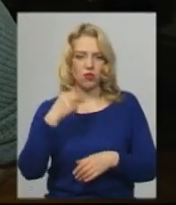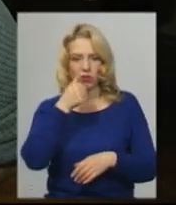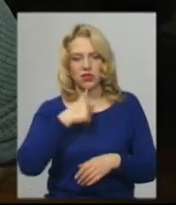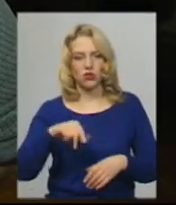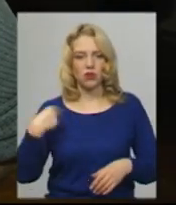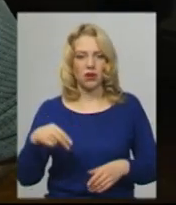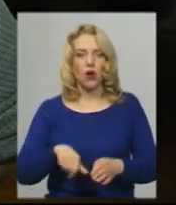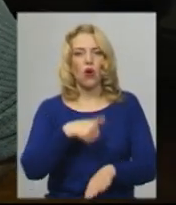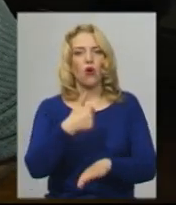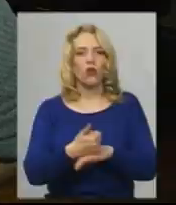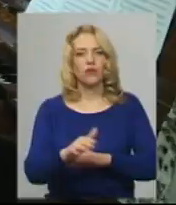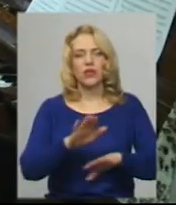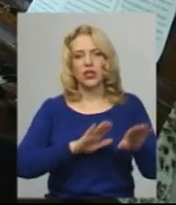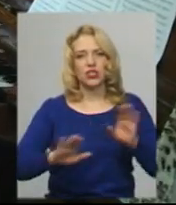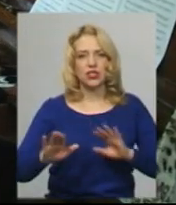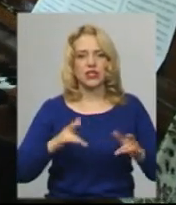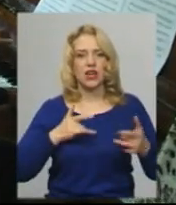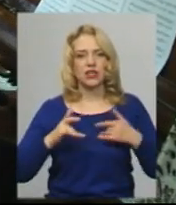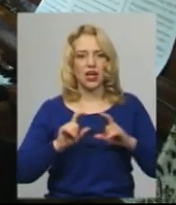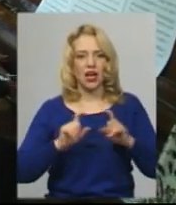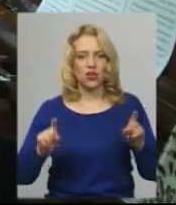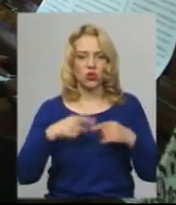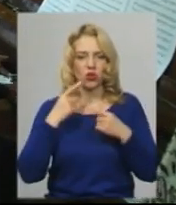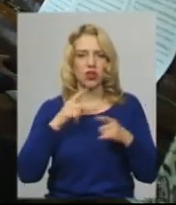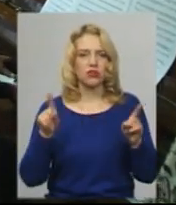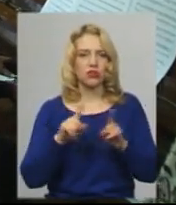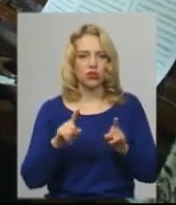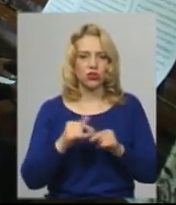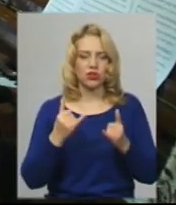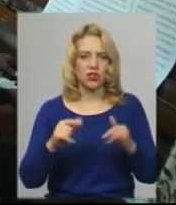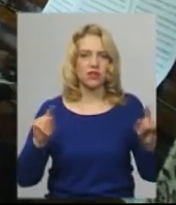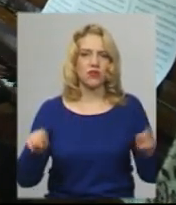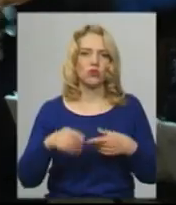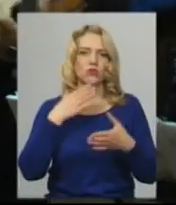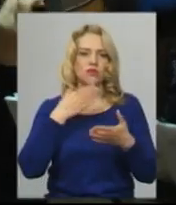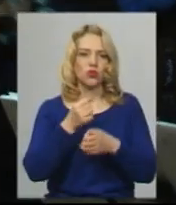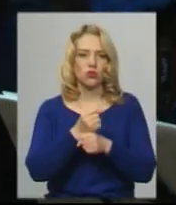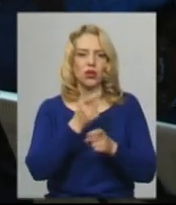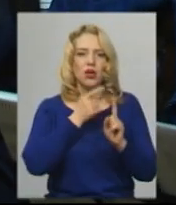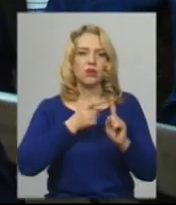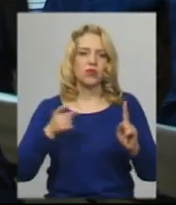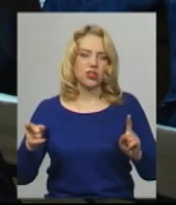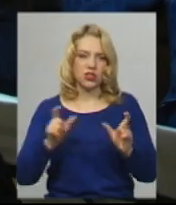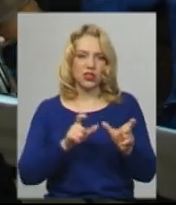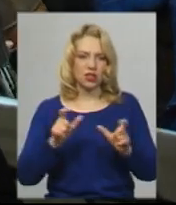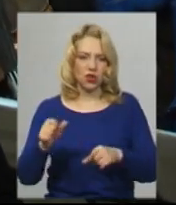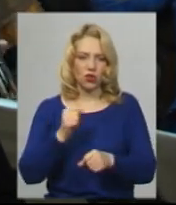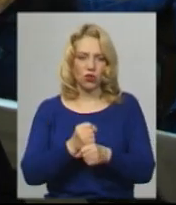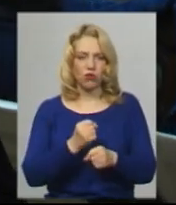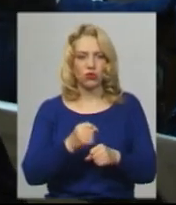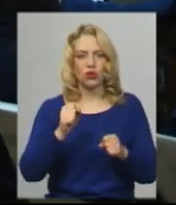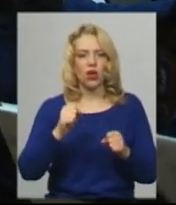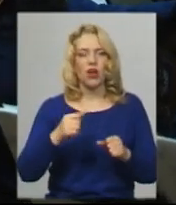режисер обмундам театру ім. Михайла Старицького каже, театр зараз відновлює свою роботу, та під час карантину роботи колективу можна було